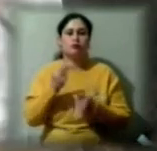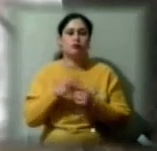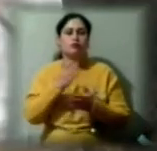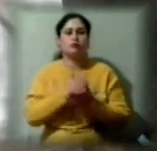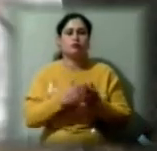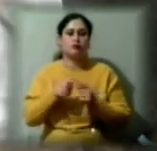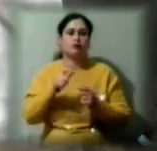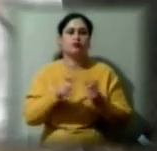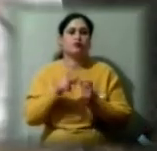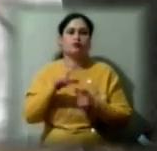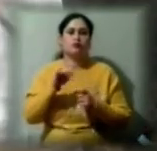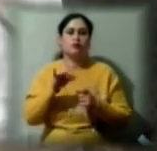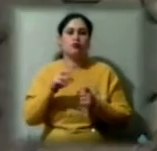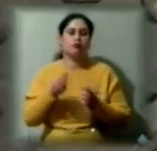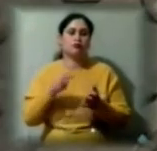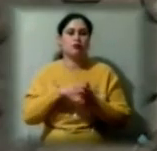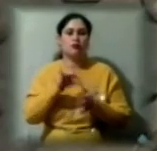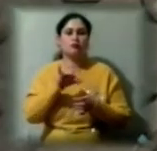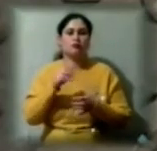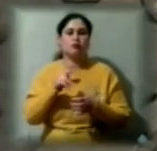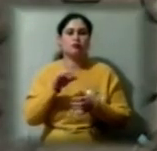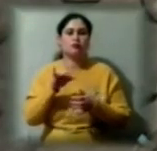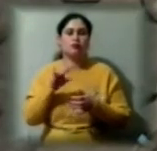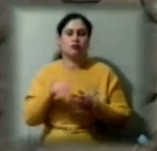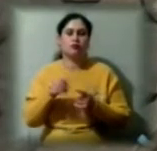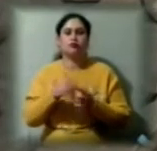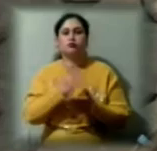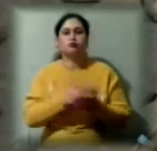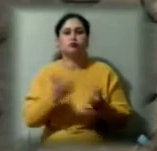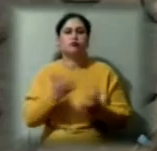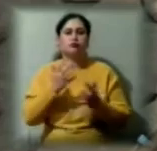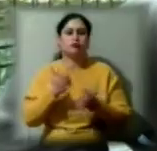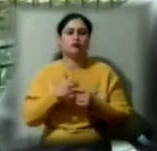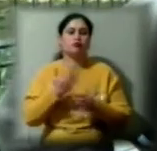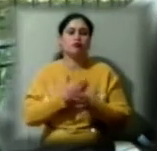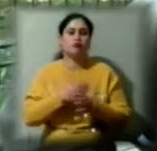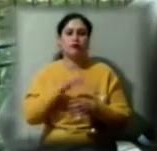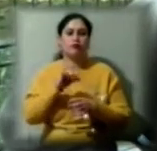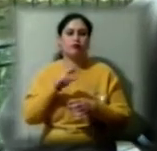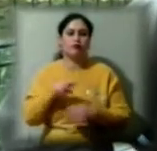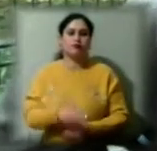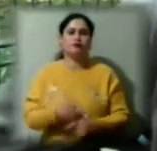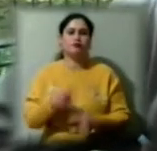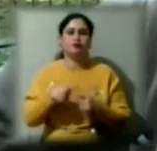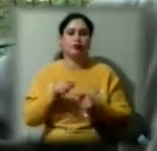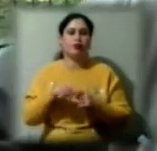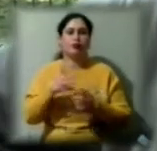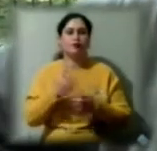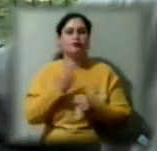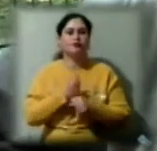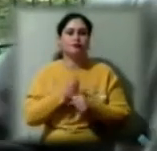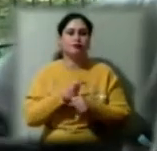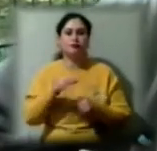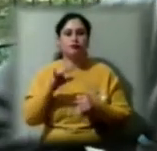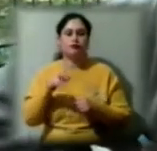науковця, стане музейними експонатами. Частина зберігатиметься у допоміжних фондах. Колекція, яка сформована рахеологом в результаті